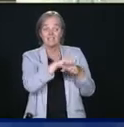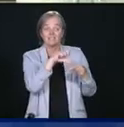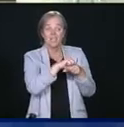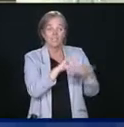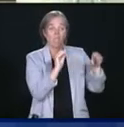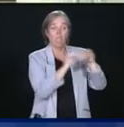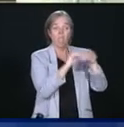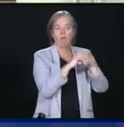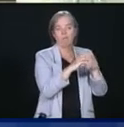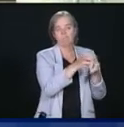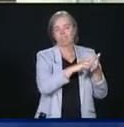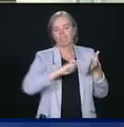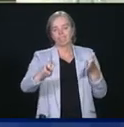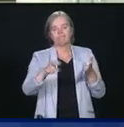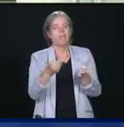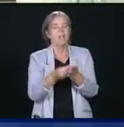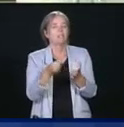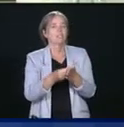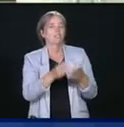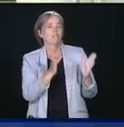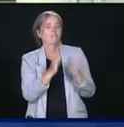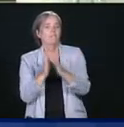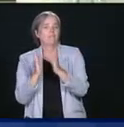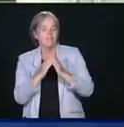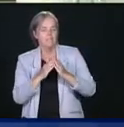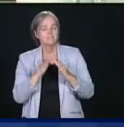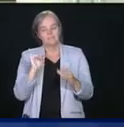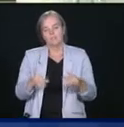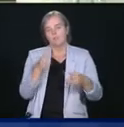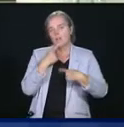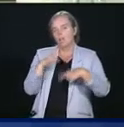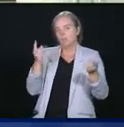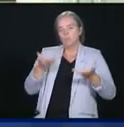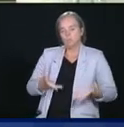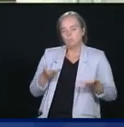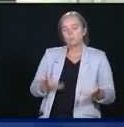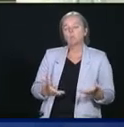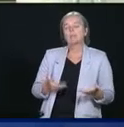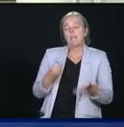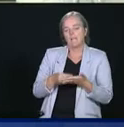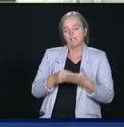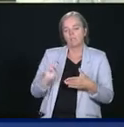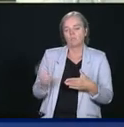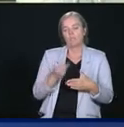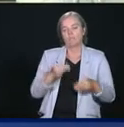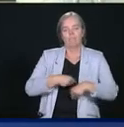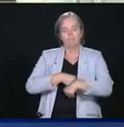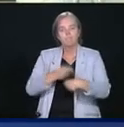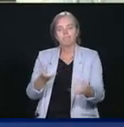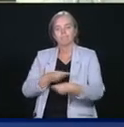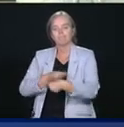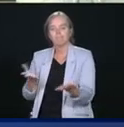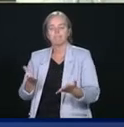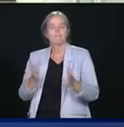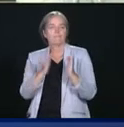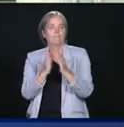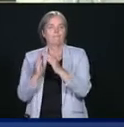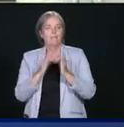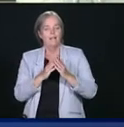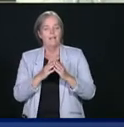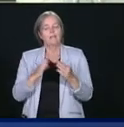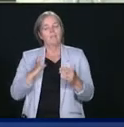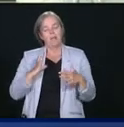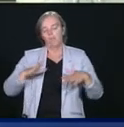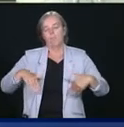allons de l'avant aujourd'hui pour donner plus d'argent plus rapidement aux villes, mais on doit faire davantage, et sur ce, nous allons